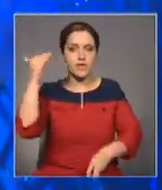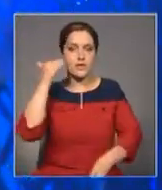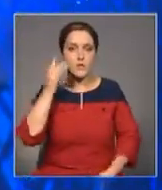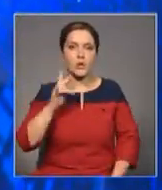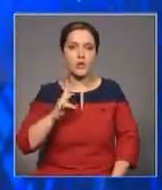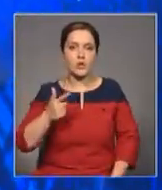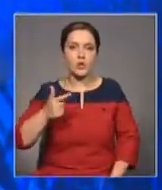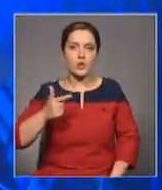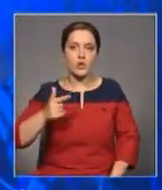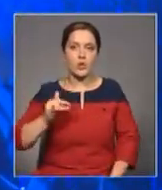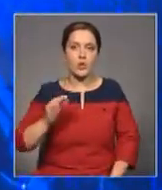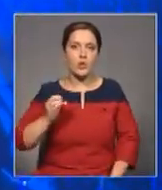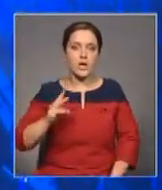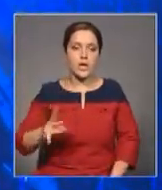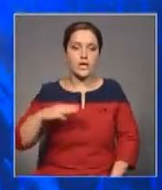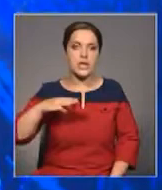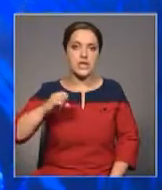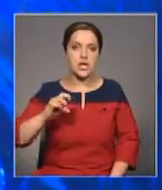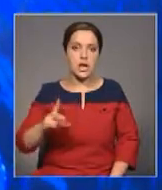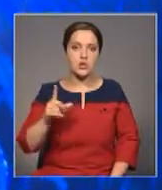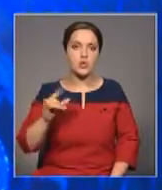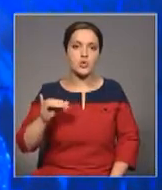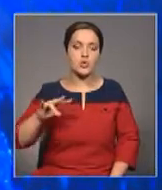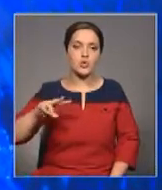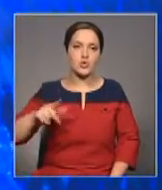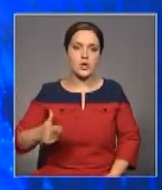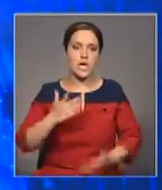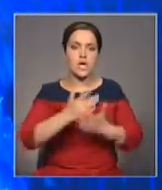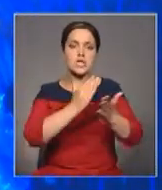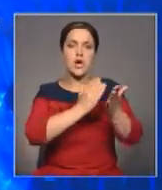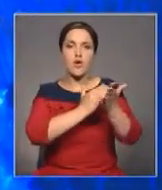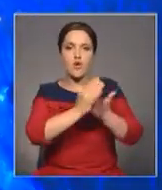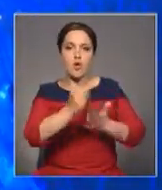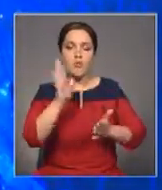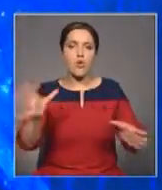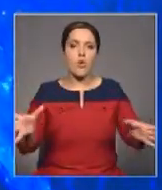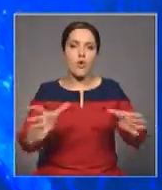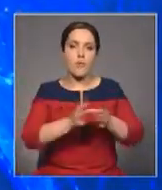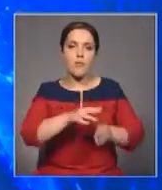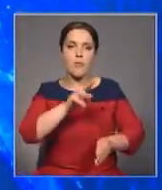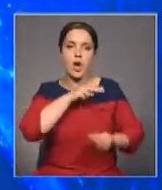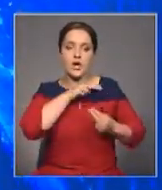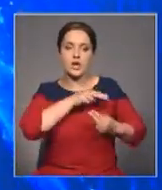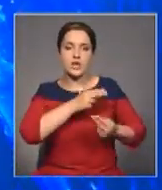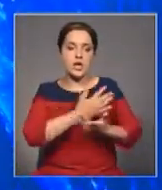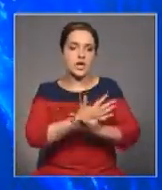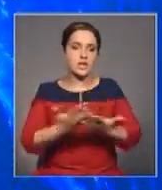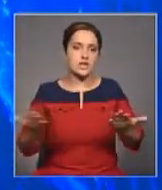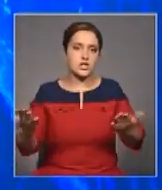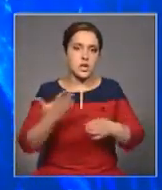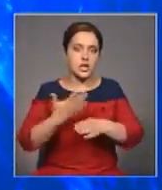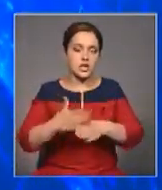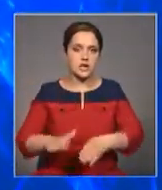Вьетнама Нгуен Танзунгом говорилось о высоком потенциале сотрудничества в различных отраслях.